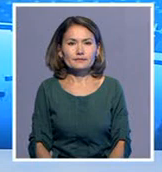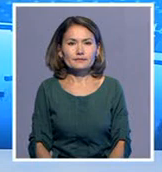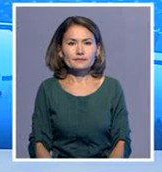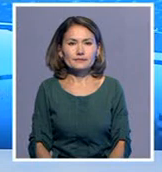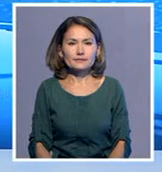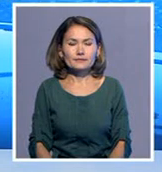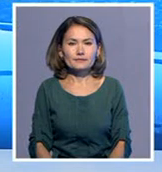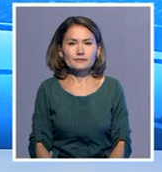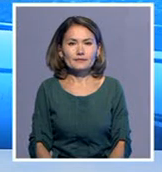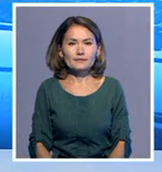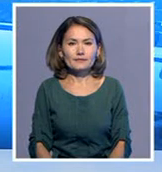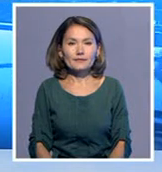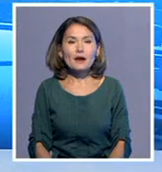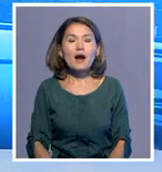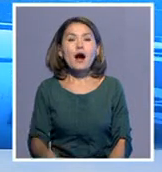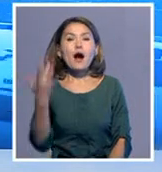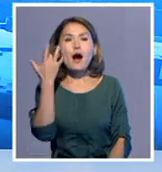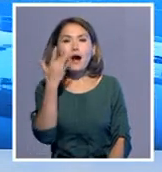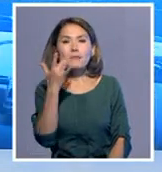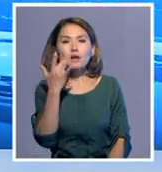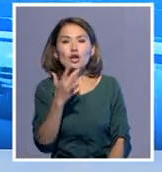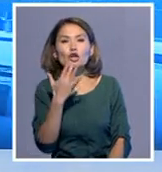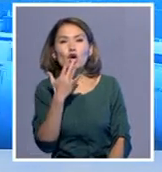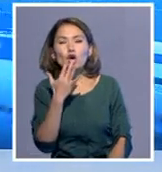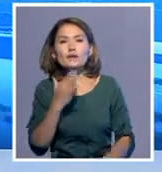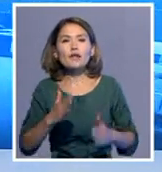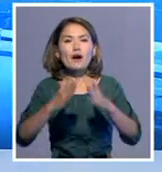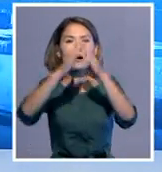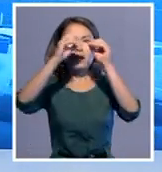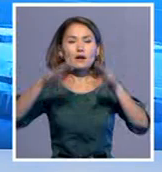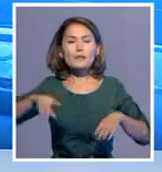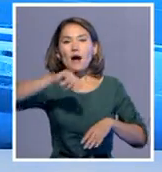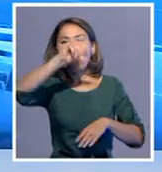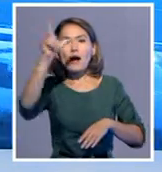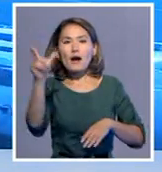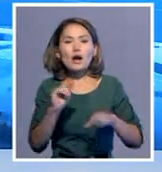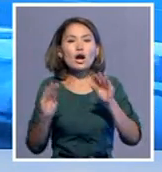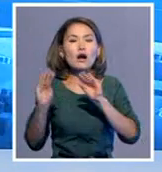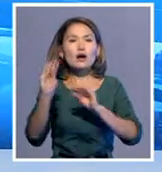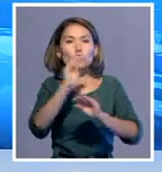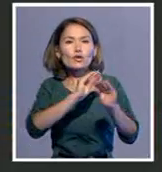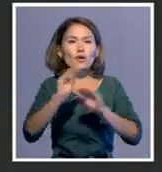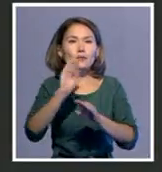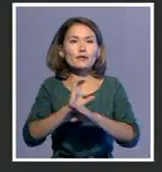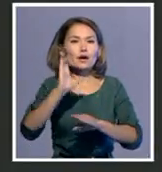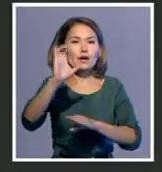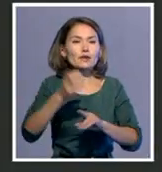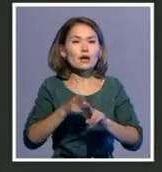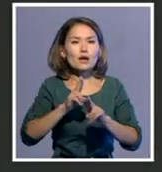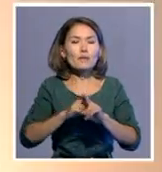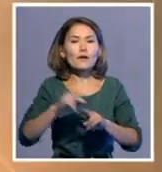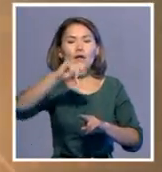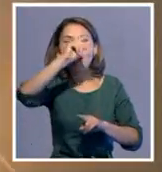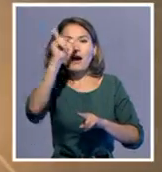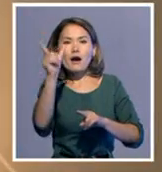Шетел жыңалықтары Америка ұлттық ғарш агенттігі айға роботталған зонд шүрді. Ол айдың айналасындағы тозаңмен